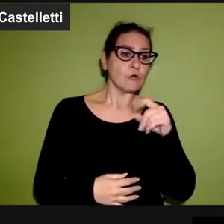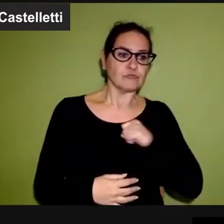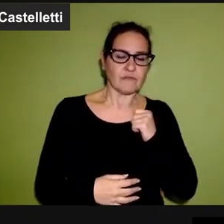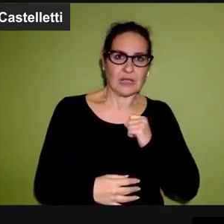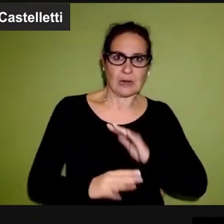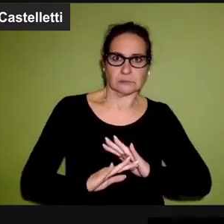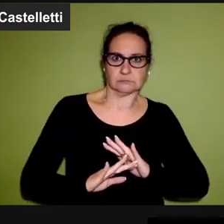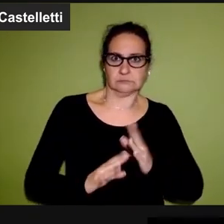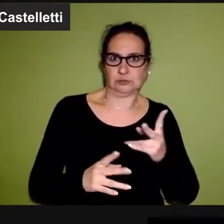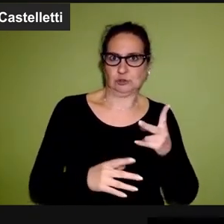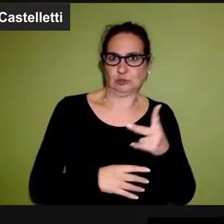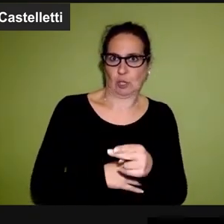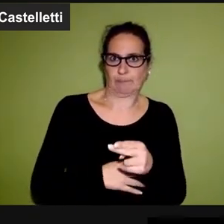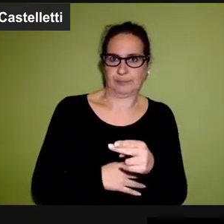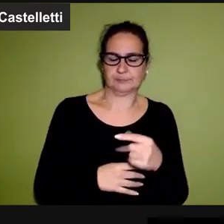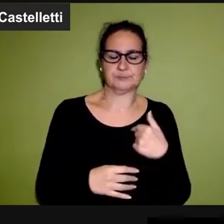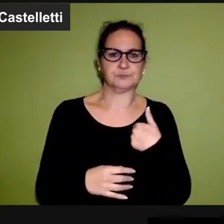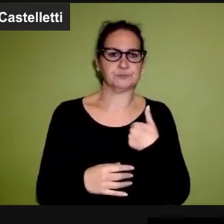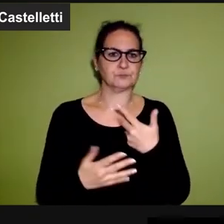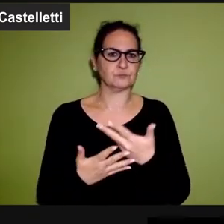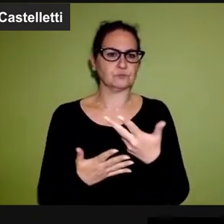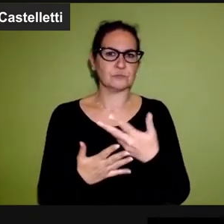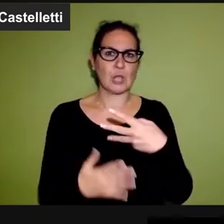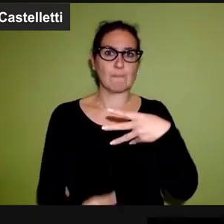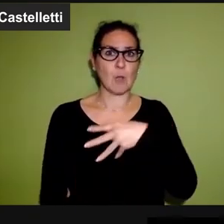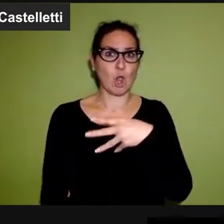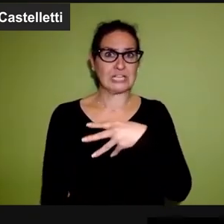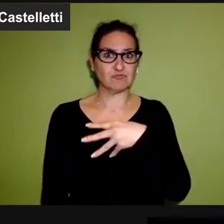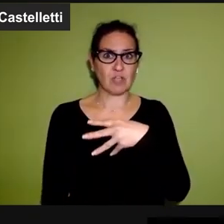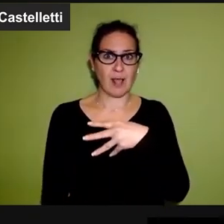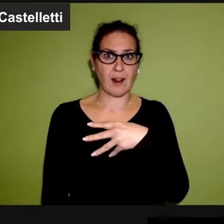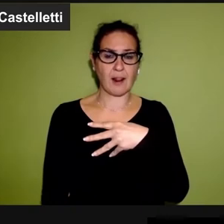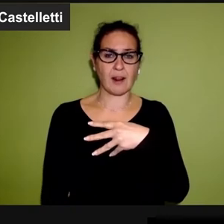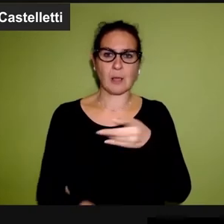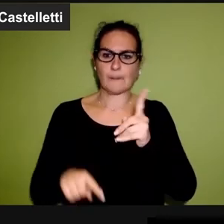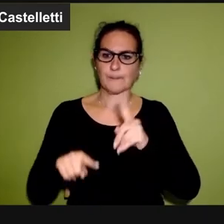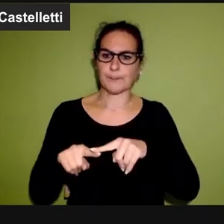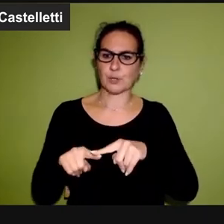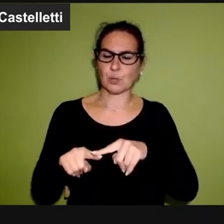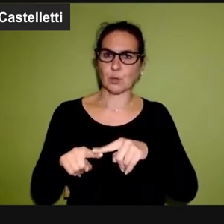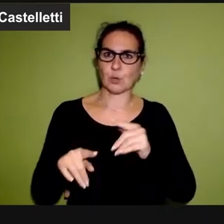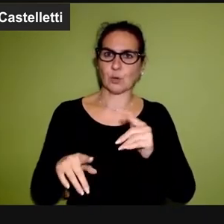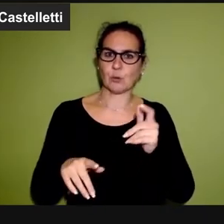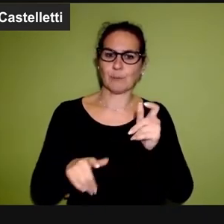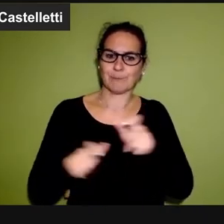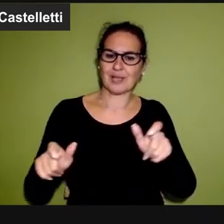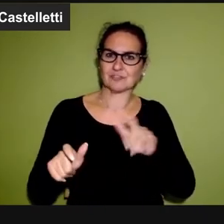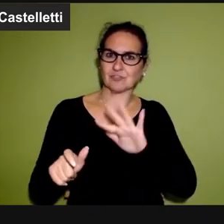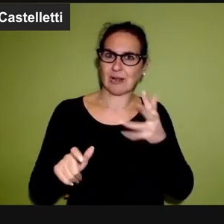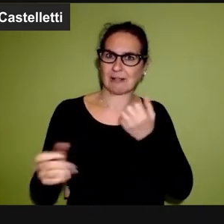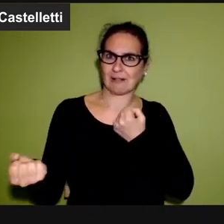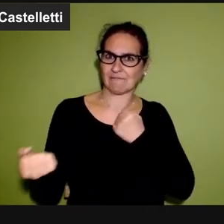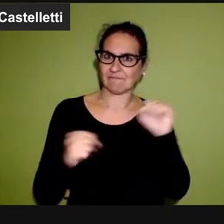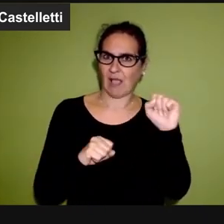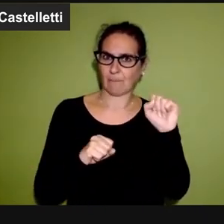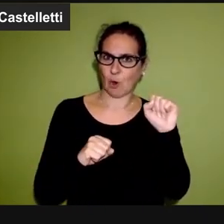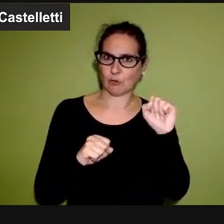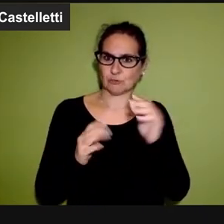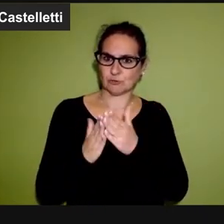sofferenza supplementare. I casi che io ho citato di Monicelli e di altri personaggi